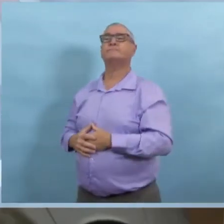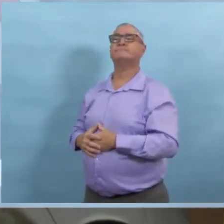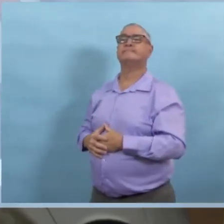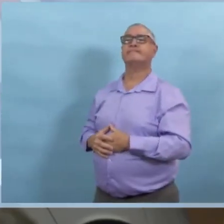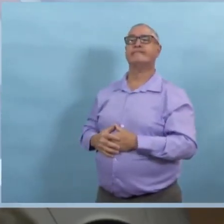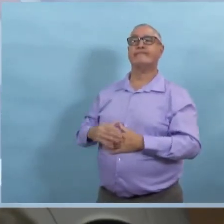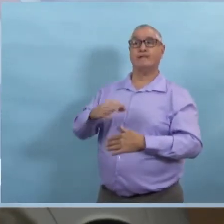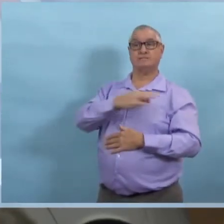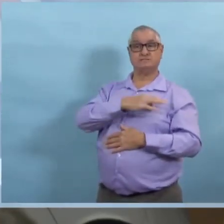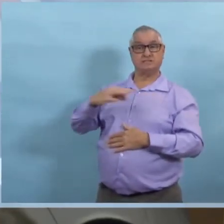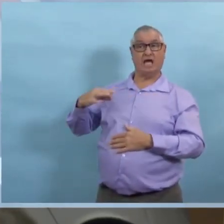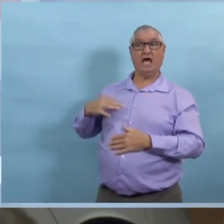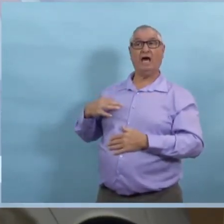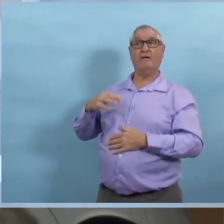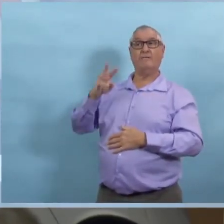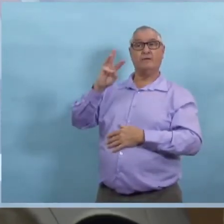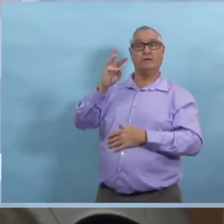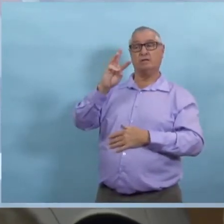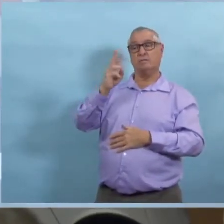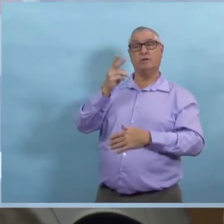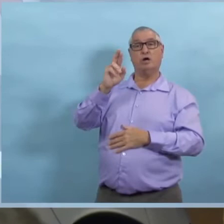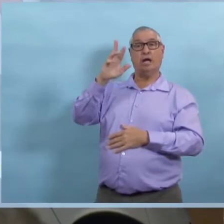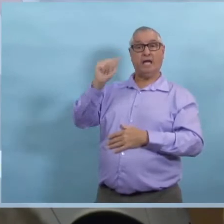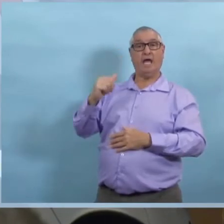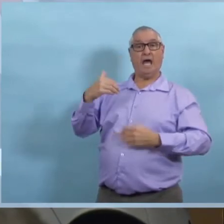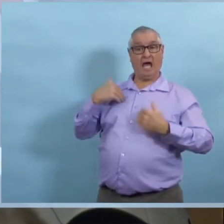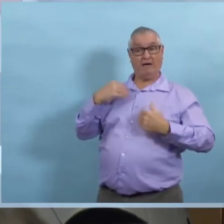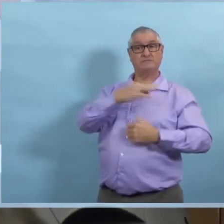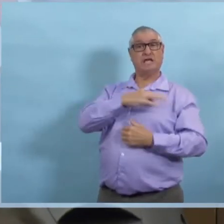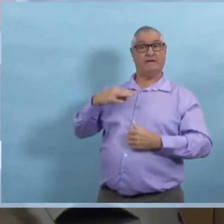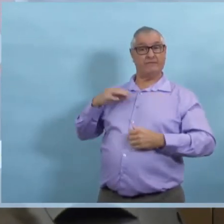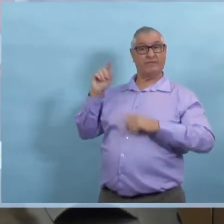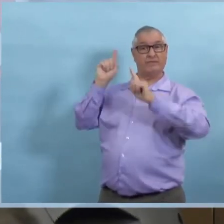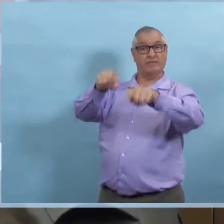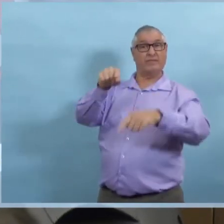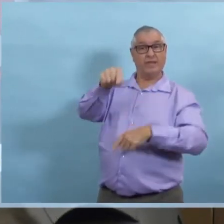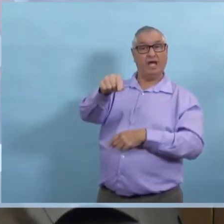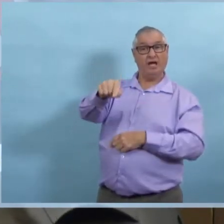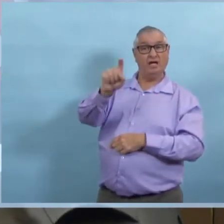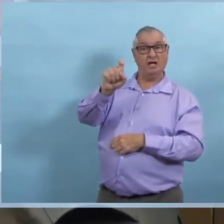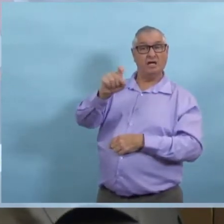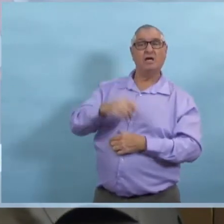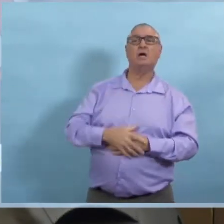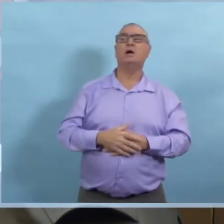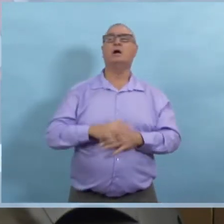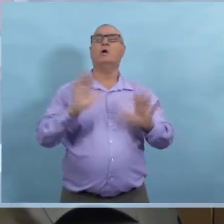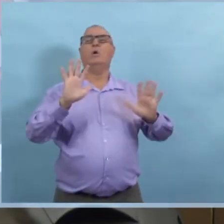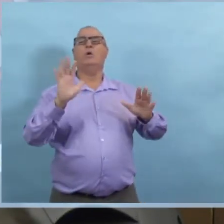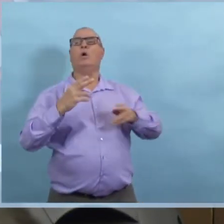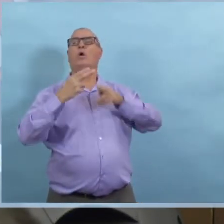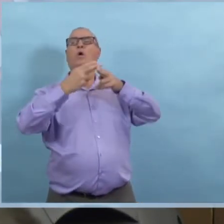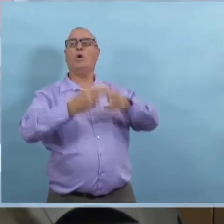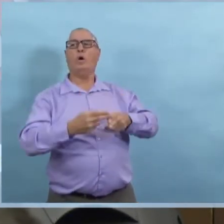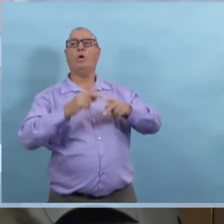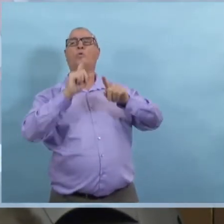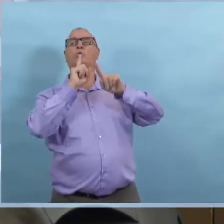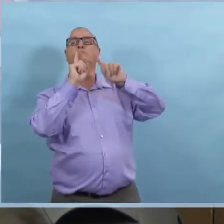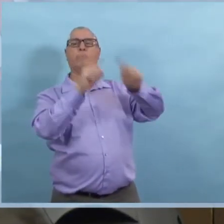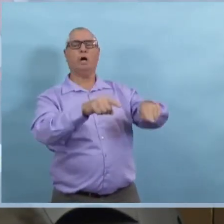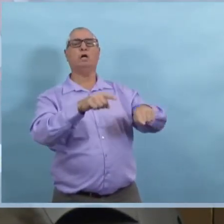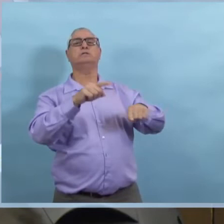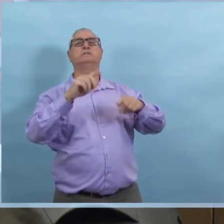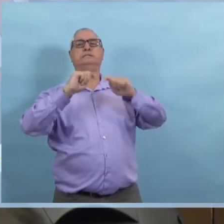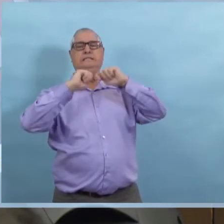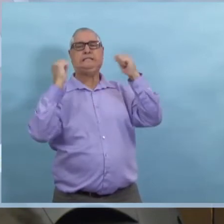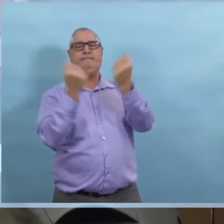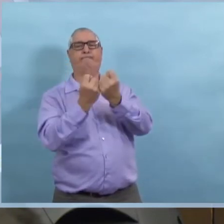Donc, vous dites que l'ORS de Winnipeg a du personnel sur place. Non, il a une équipe de réponse de l'ORSW. Donc, c